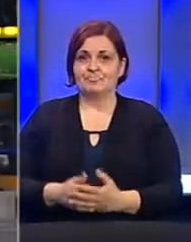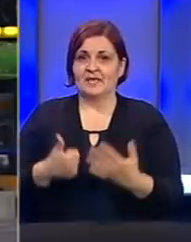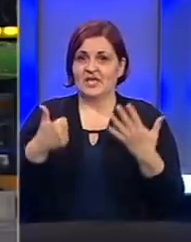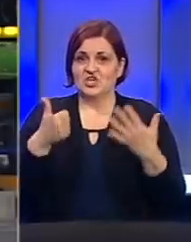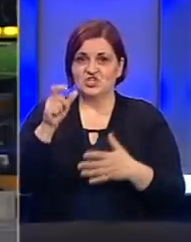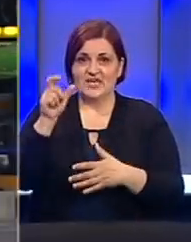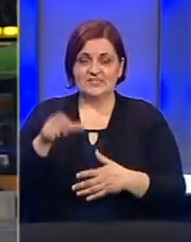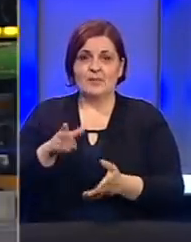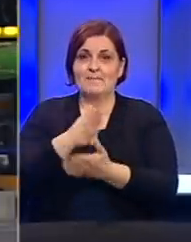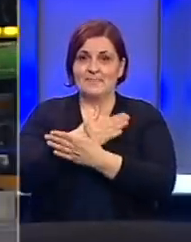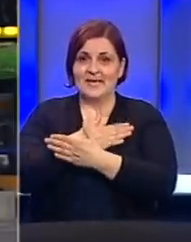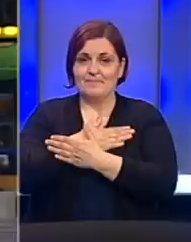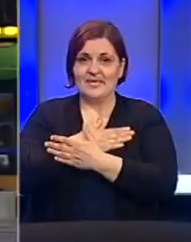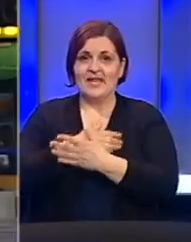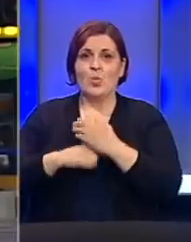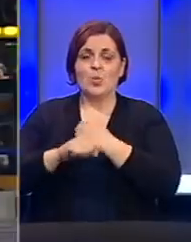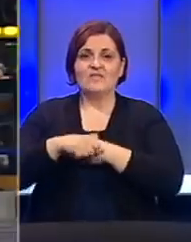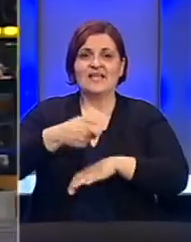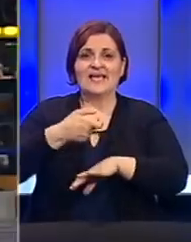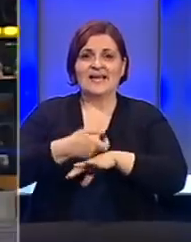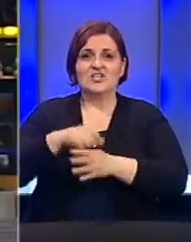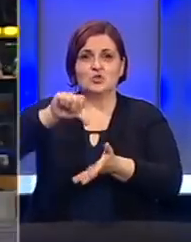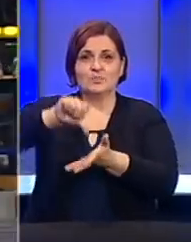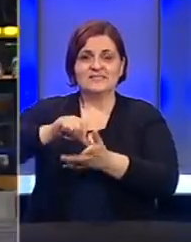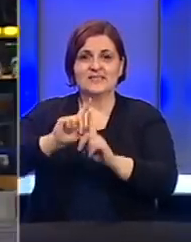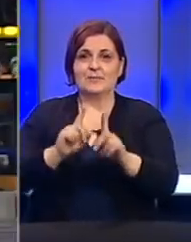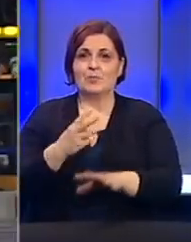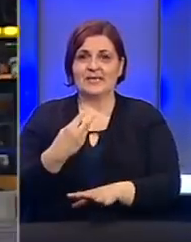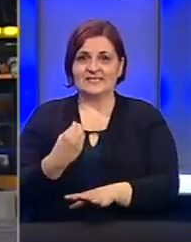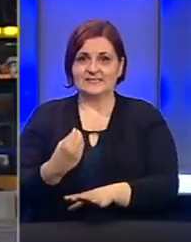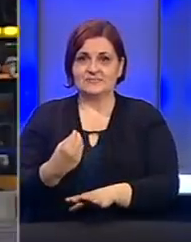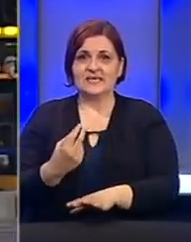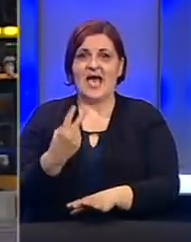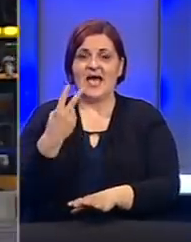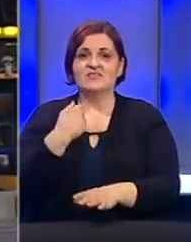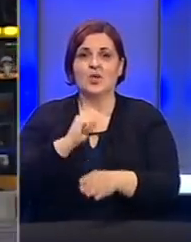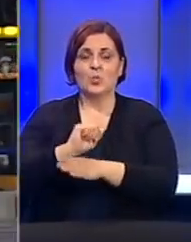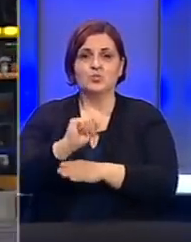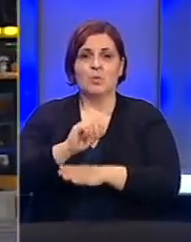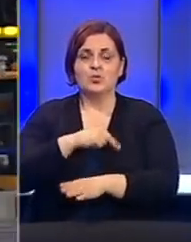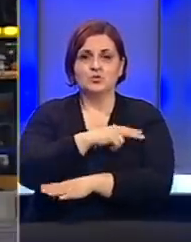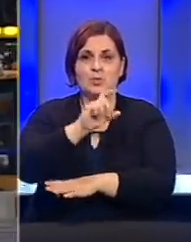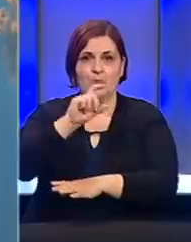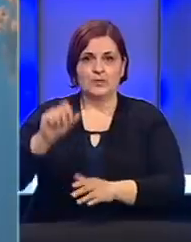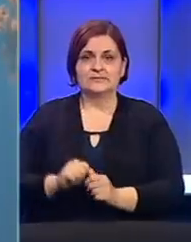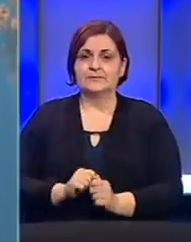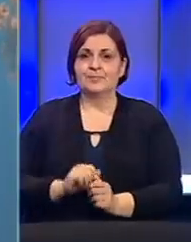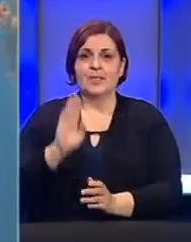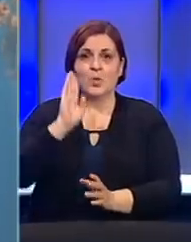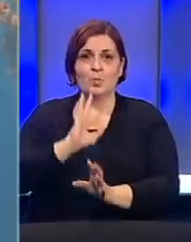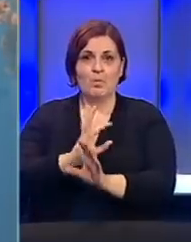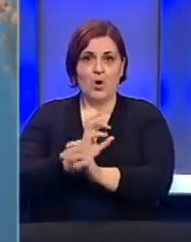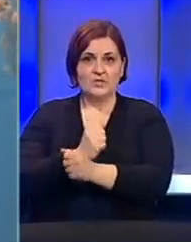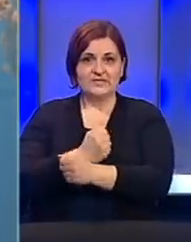Šest osoba je preminulo u Univerzitetskom kliničkom centru Republike Srpske, a dvije u Dobojskoj bolnici. U